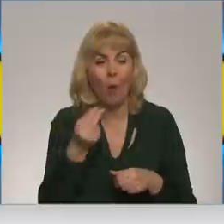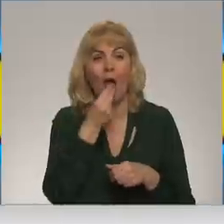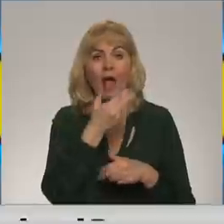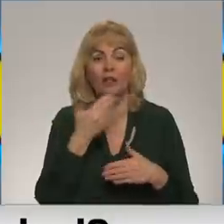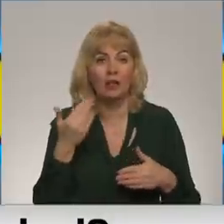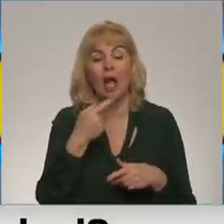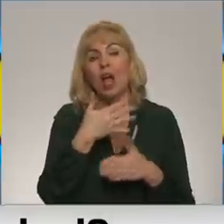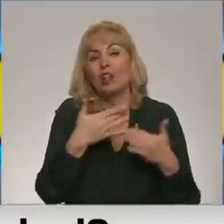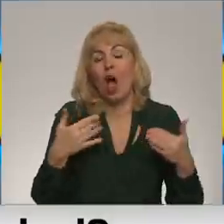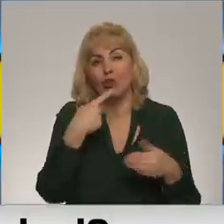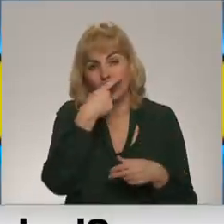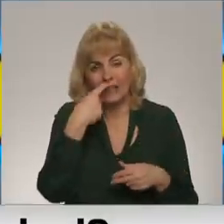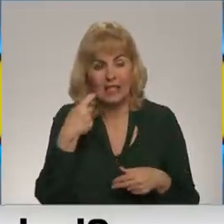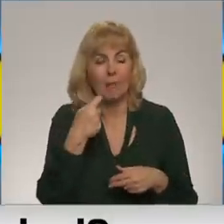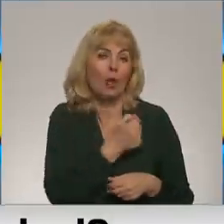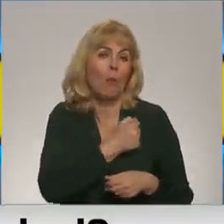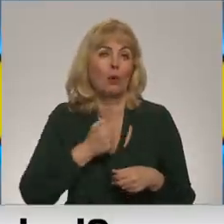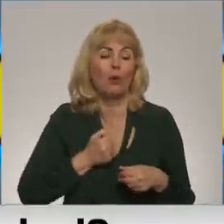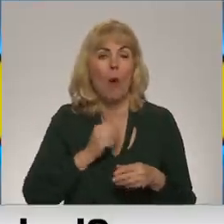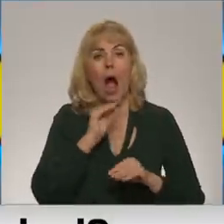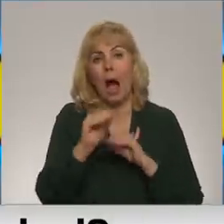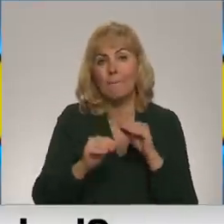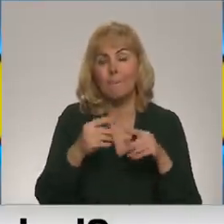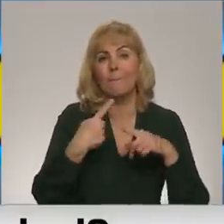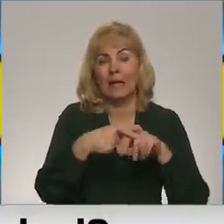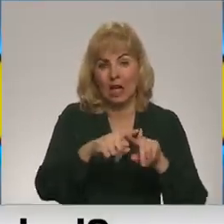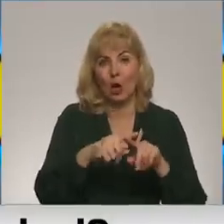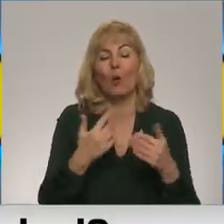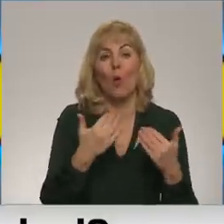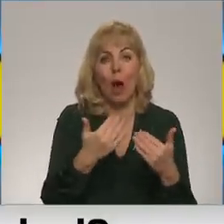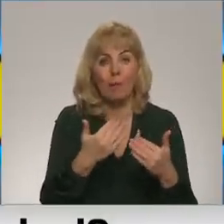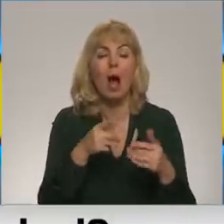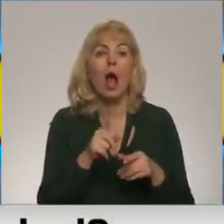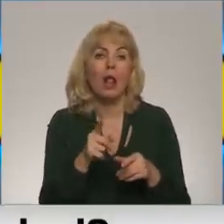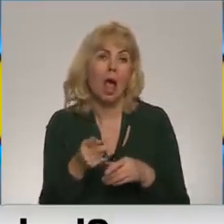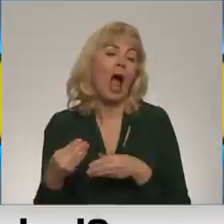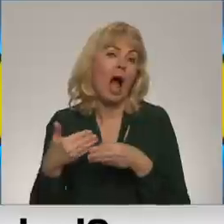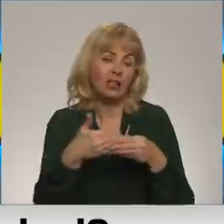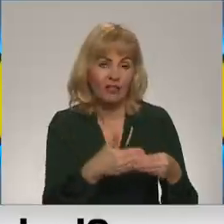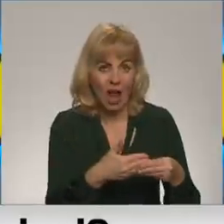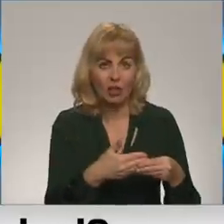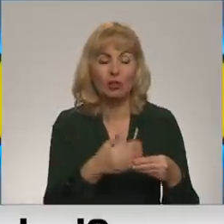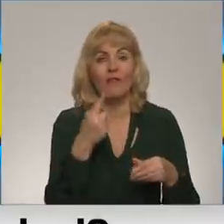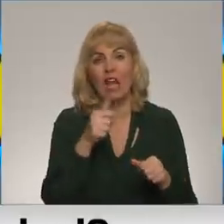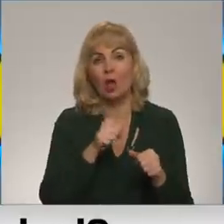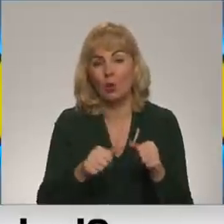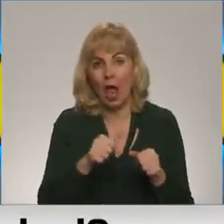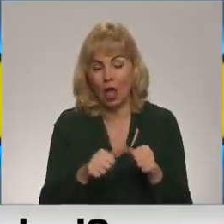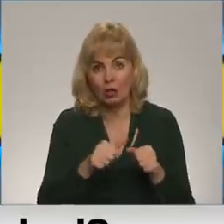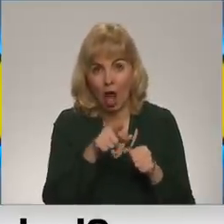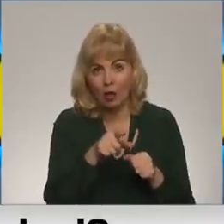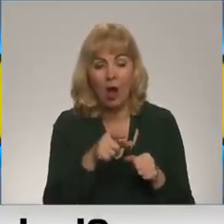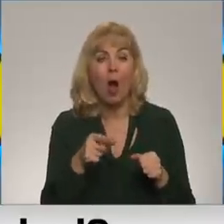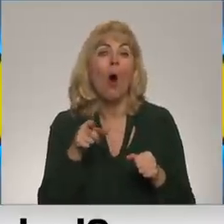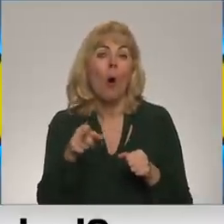dažādi Krievijas brūņojuma aprīkojuma vienības. Lai tu apgādāt mieru laikā ar benzīnu, tas prasītu dienas, nedēļas, ar konfliktu